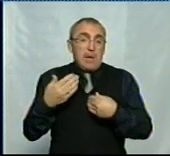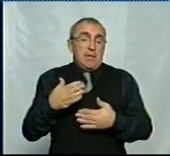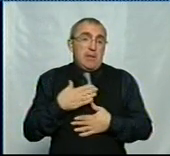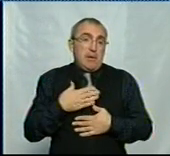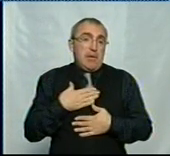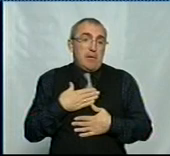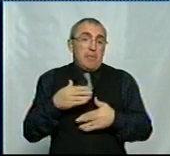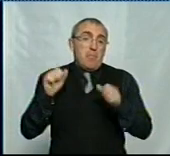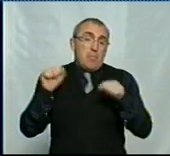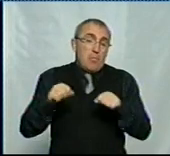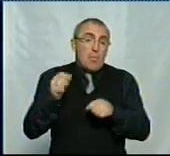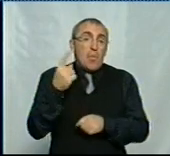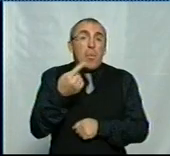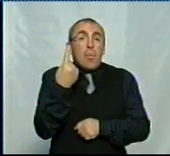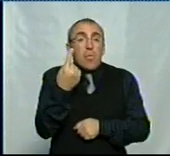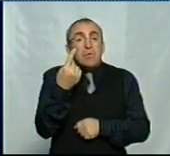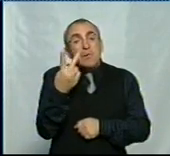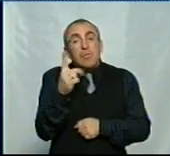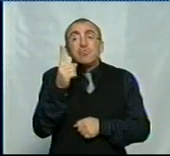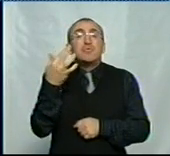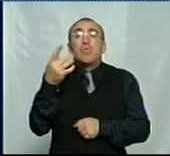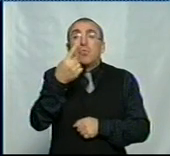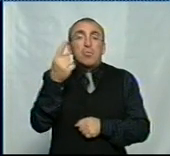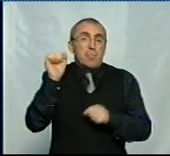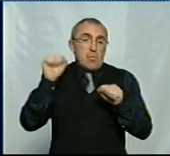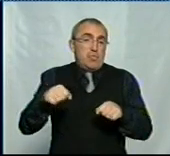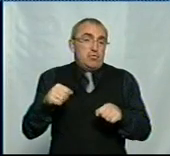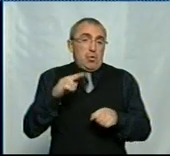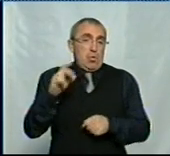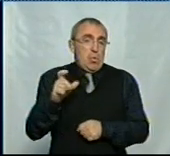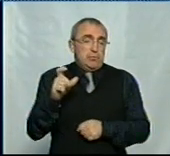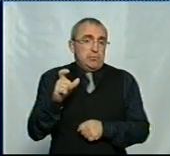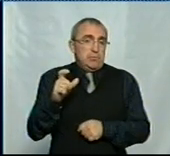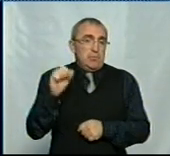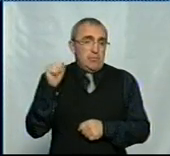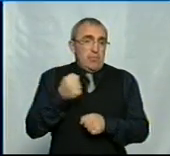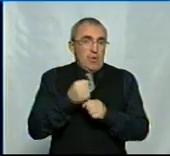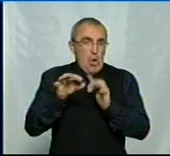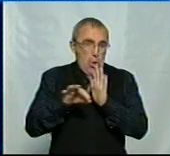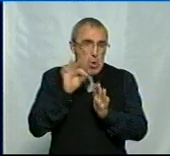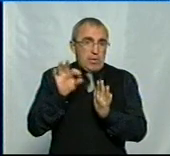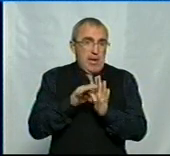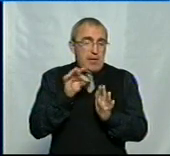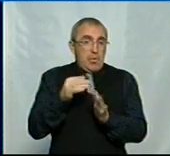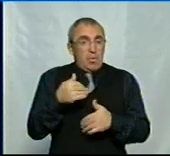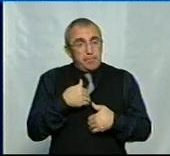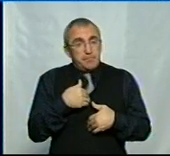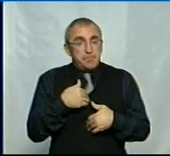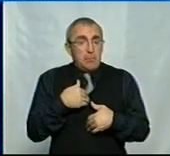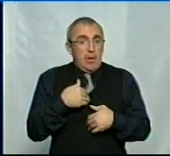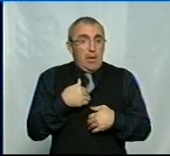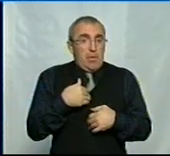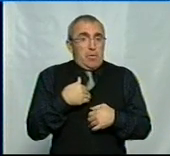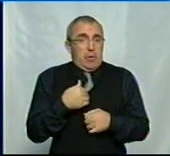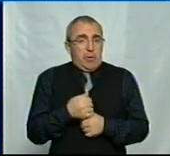по можливості хоч одну-дві, хто скільки може доз. Тобто хочете зіграти в лотерею? Хочете зіграти? робіть нічого.